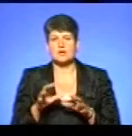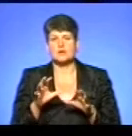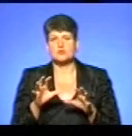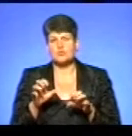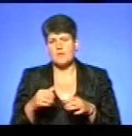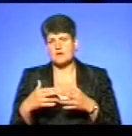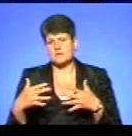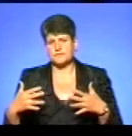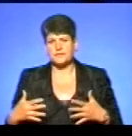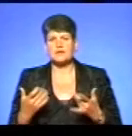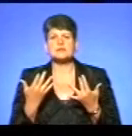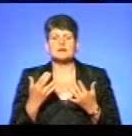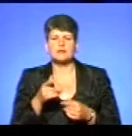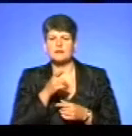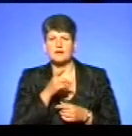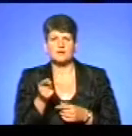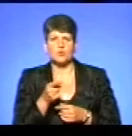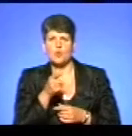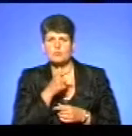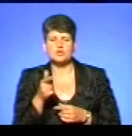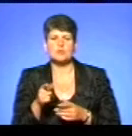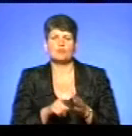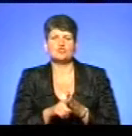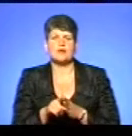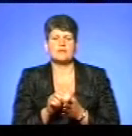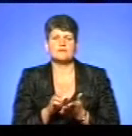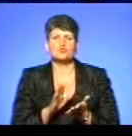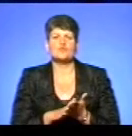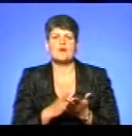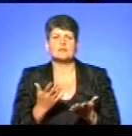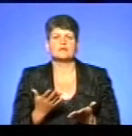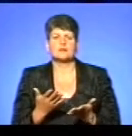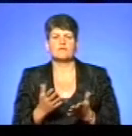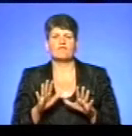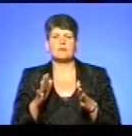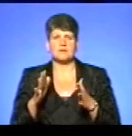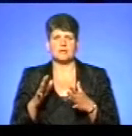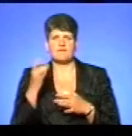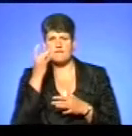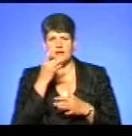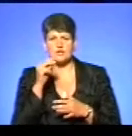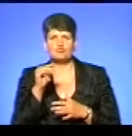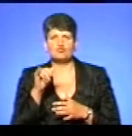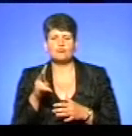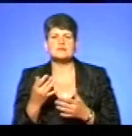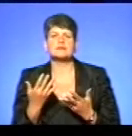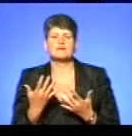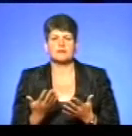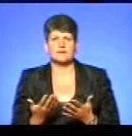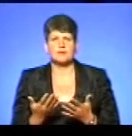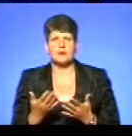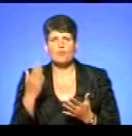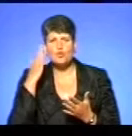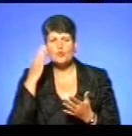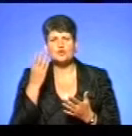за цей час, відколи на Тернопільщині почали фіксувати випадки африканської чомусь свиней, було знищено чи вимерло поголів'я свиней? Поголів'я